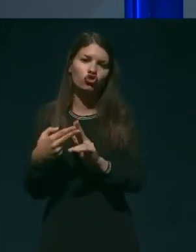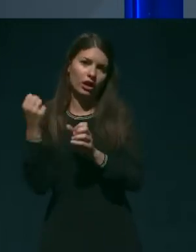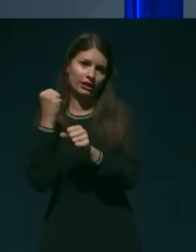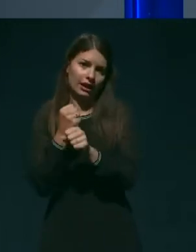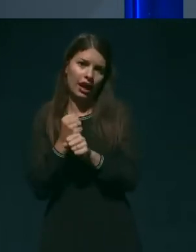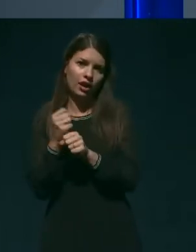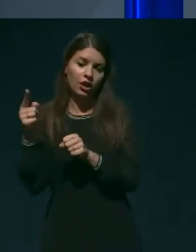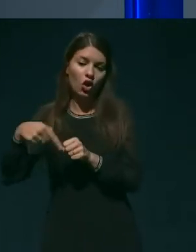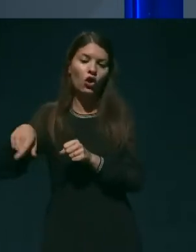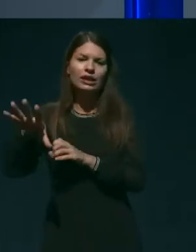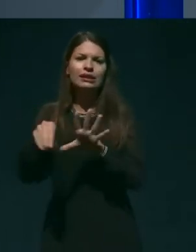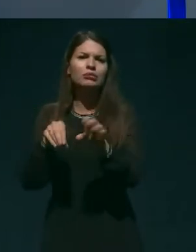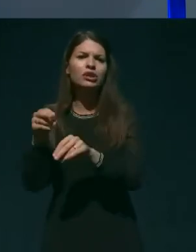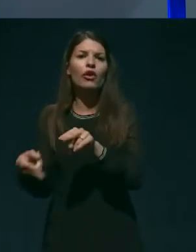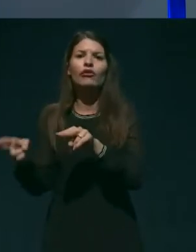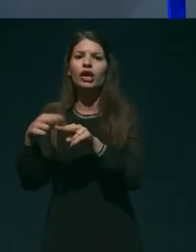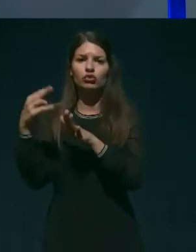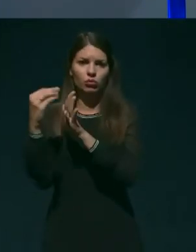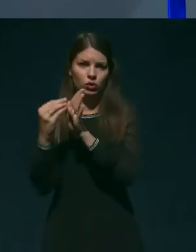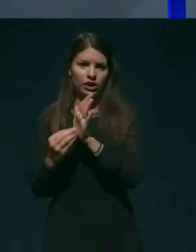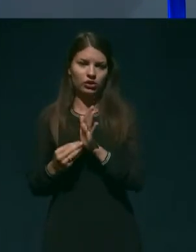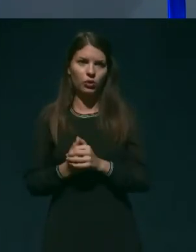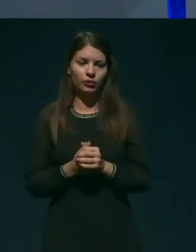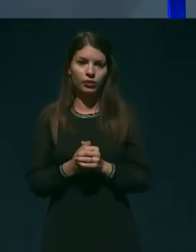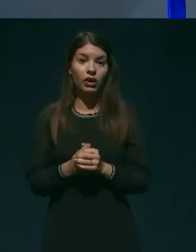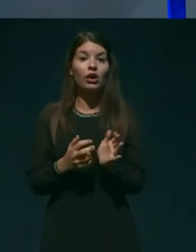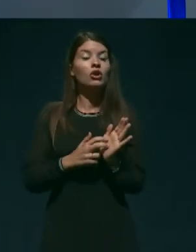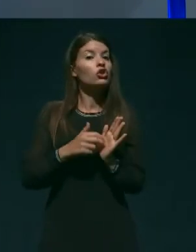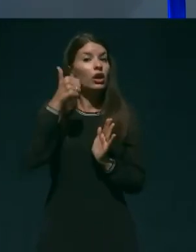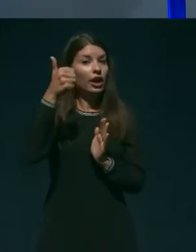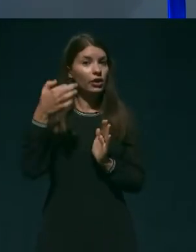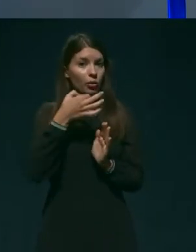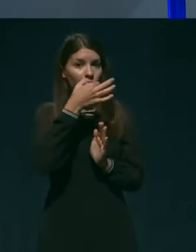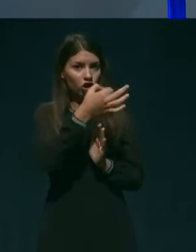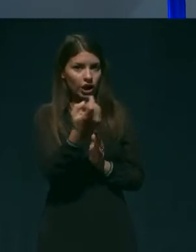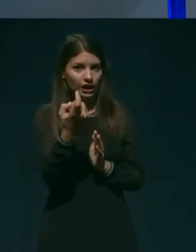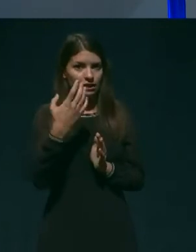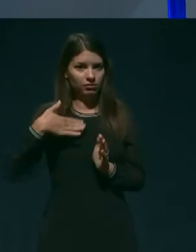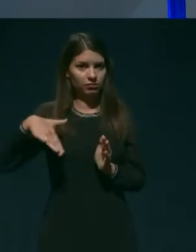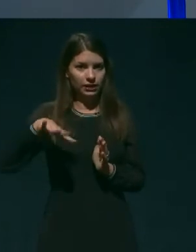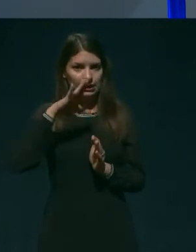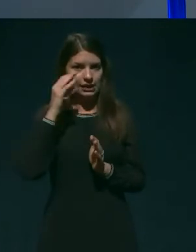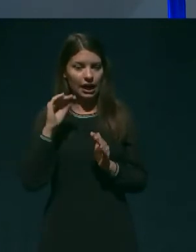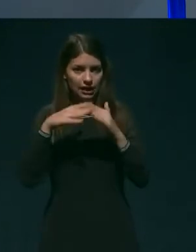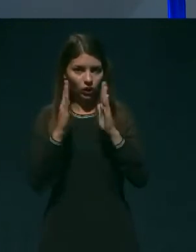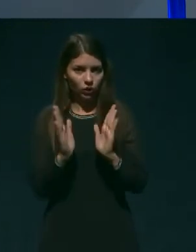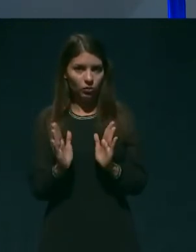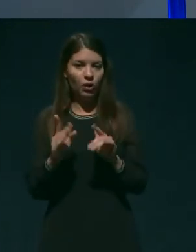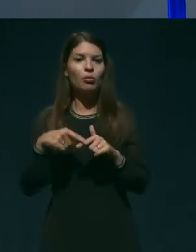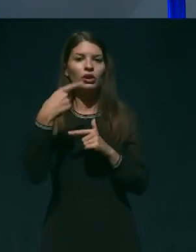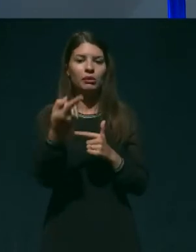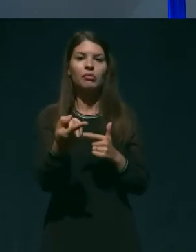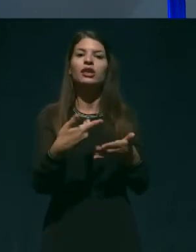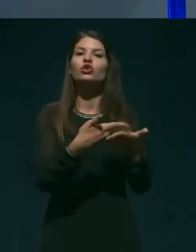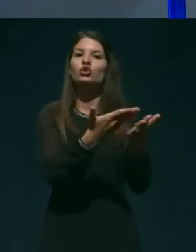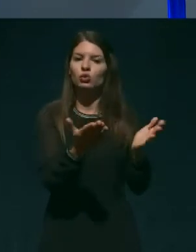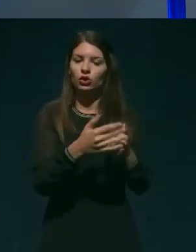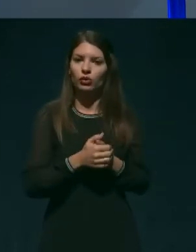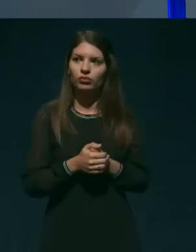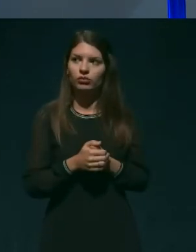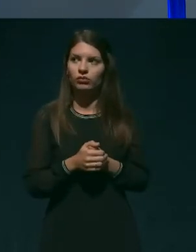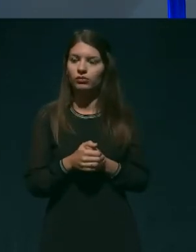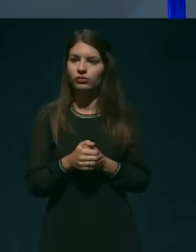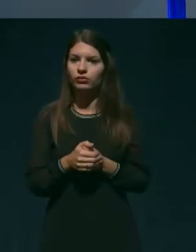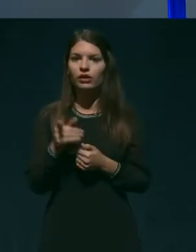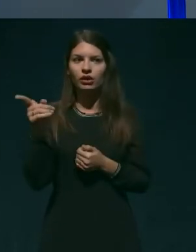Še tukaj eno vprašanje vzamemo iz dvorane, potem pa gremo spet v studio. Urška Rusis,